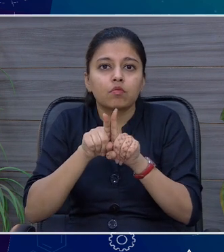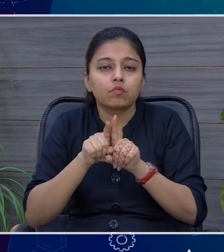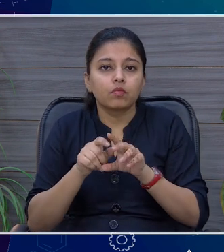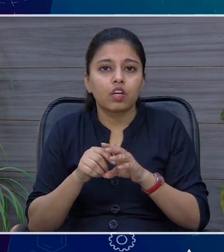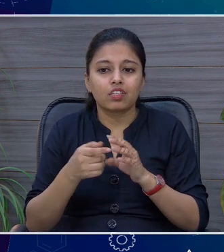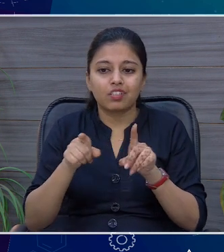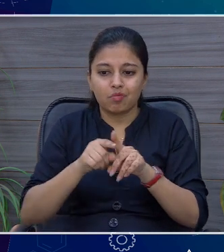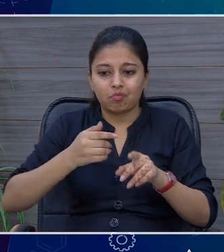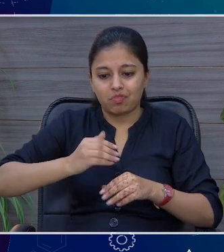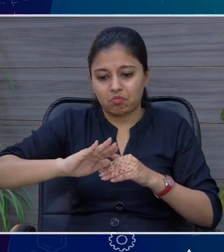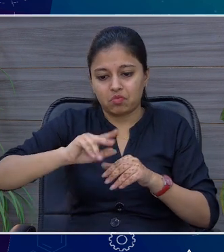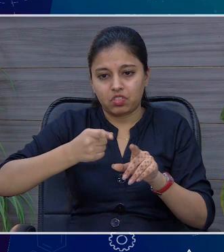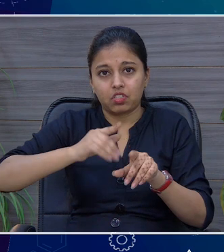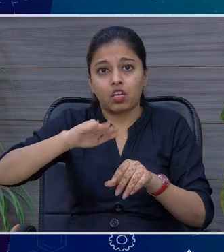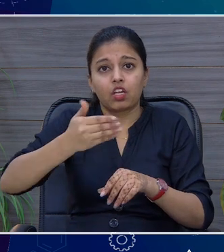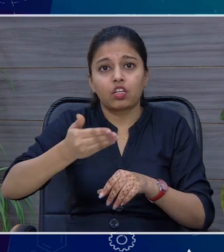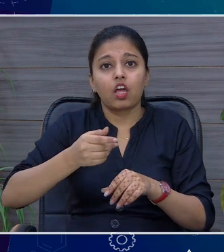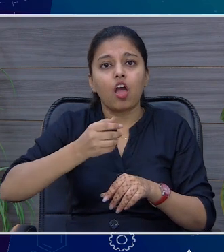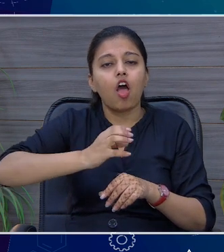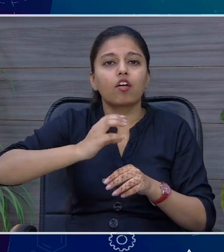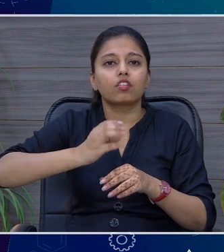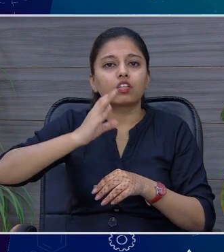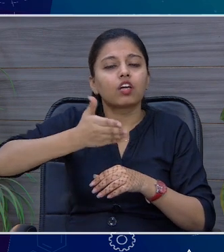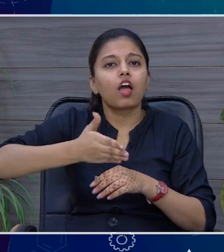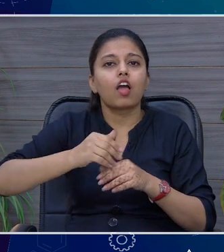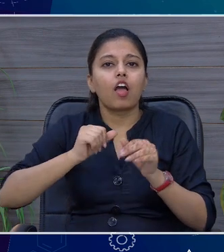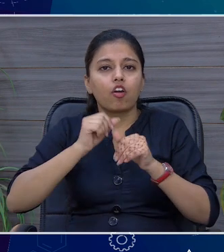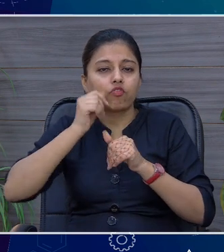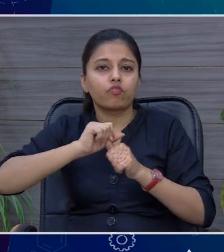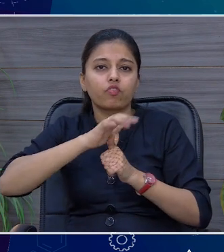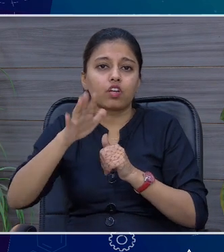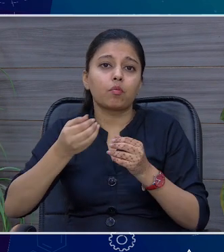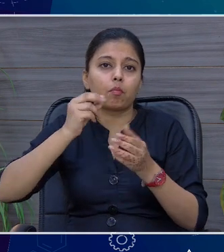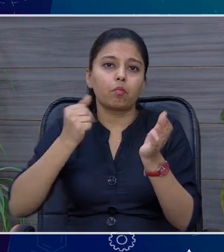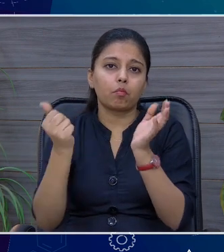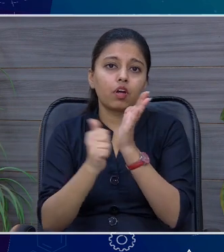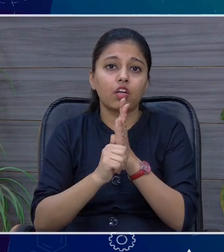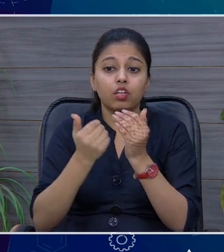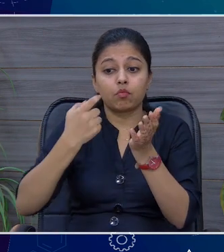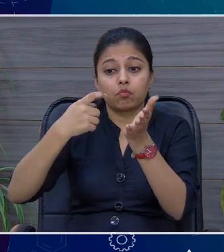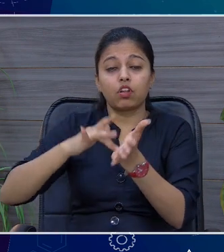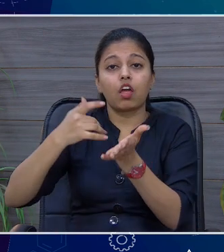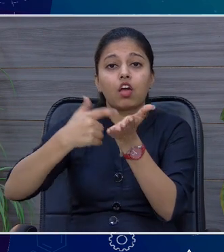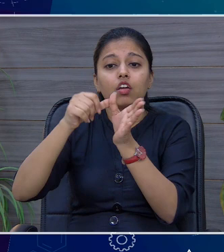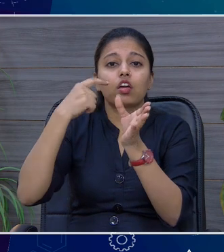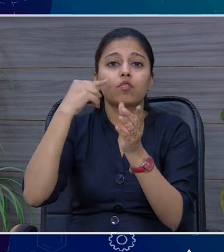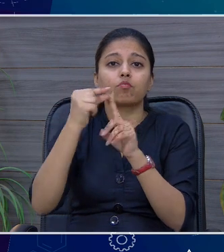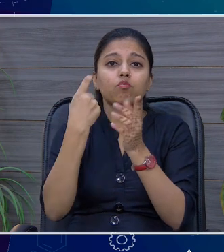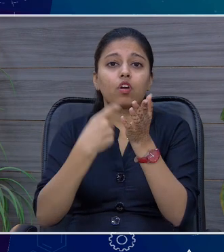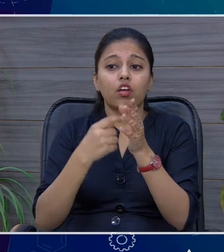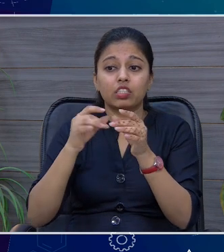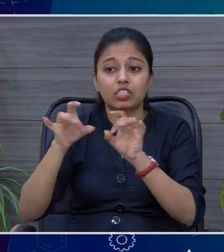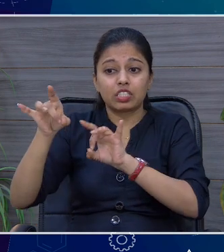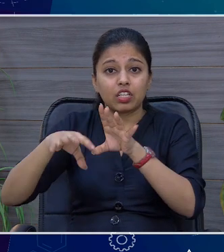आपने कहा कि आप राइपुर में रहते हैं वहाँ पर अवेरनेस बहुत कम है आपको एपना शेहर